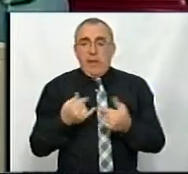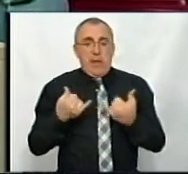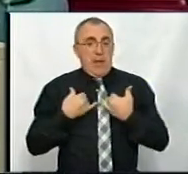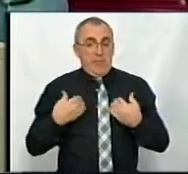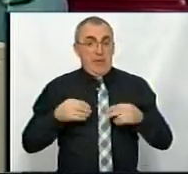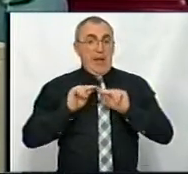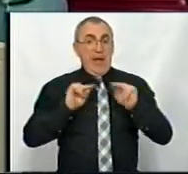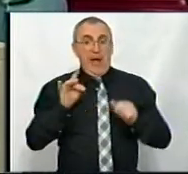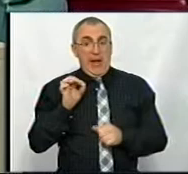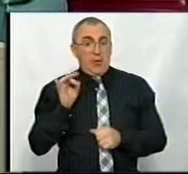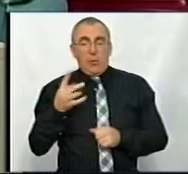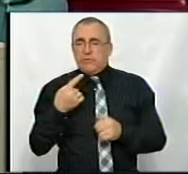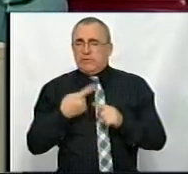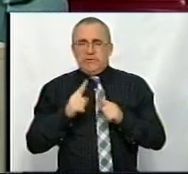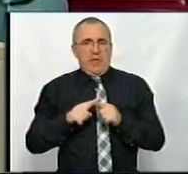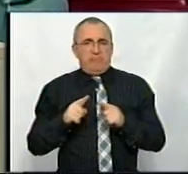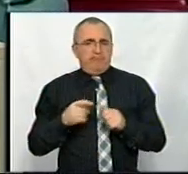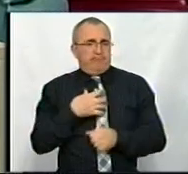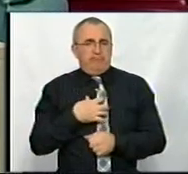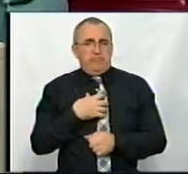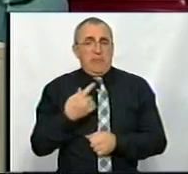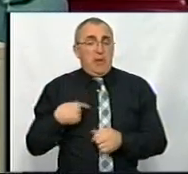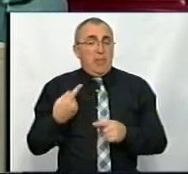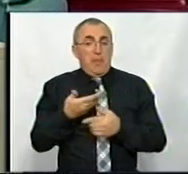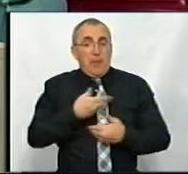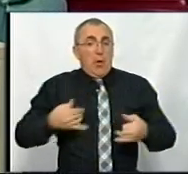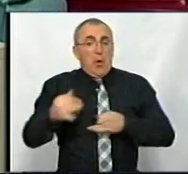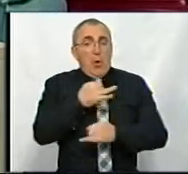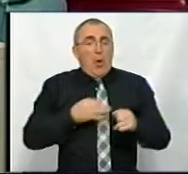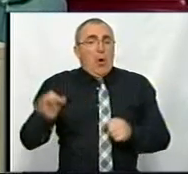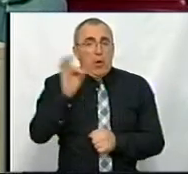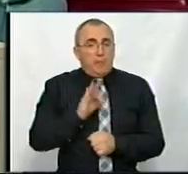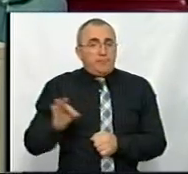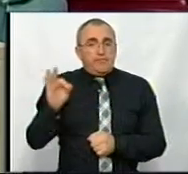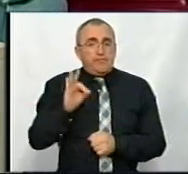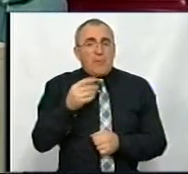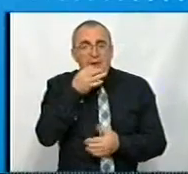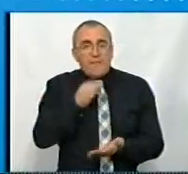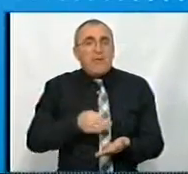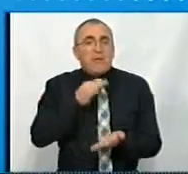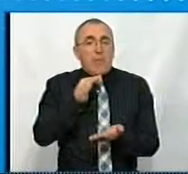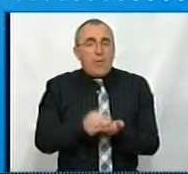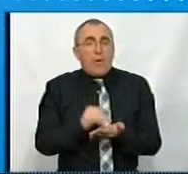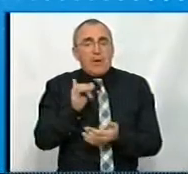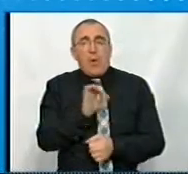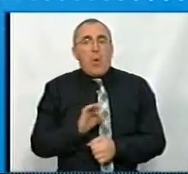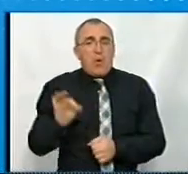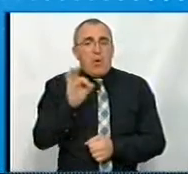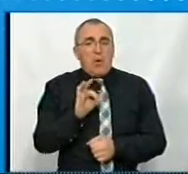для ректора, це вибори. В даному випадку ми говоримо про відповідальність і про